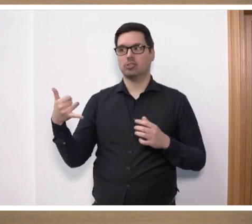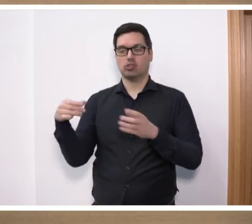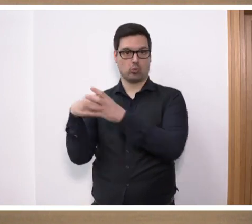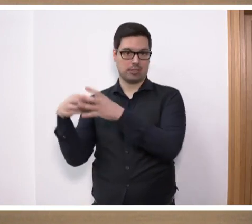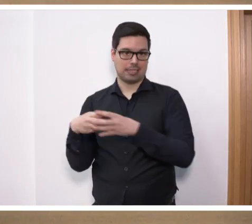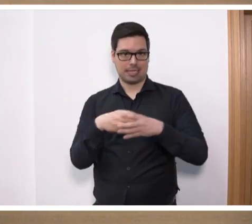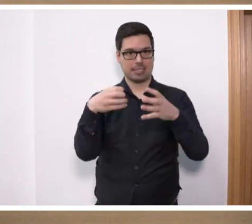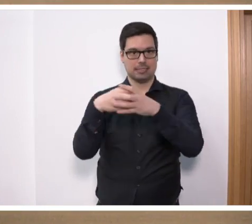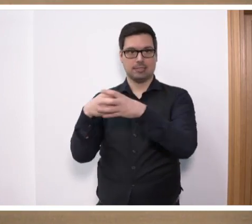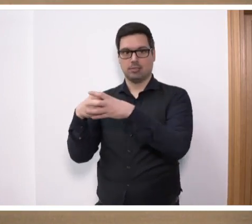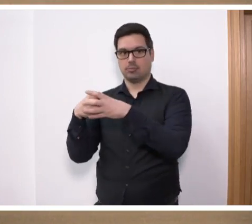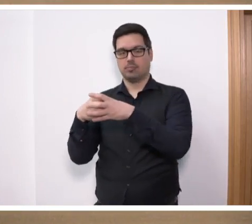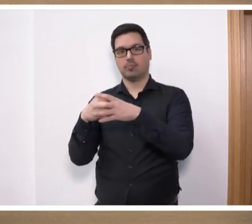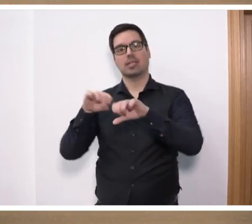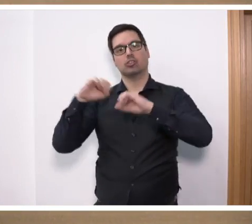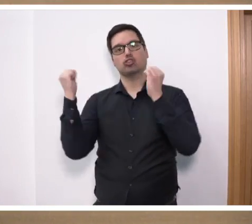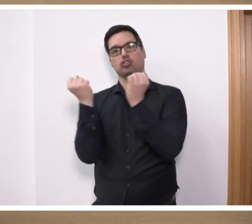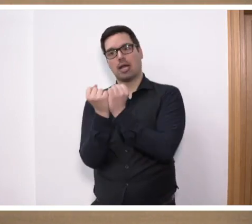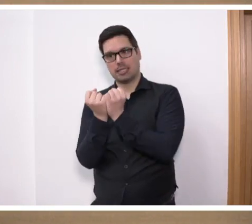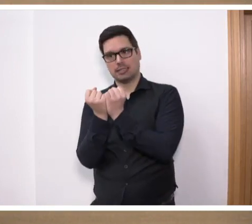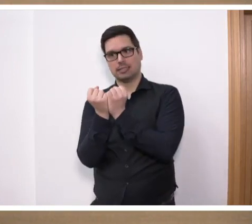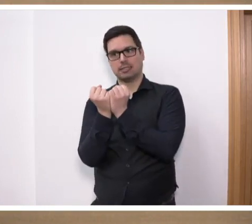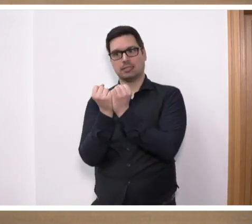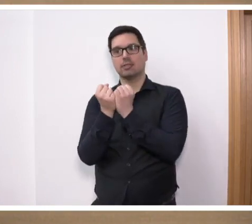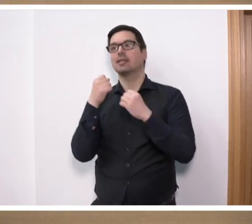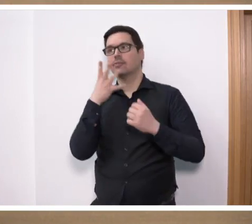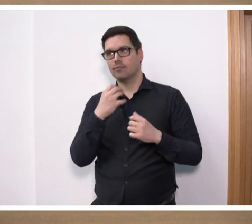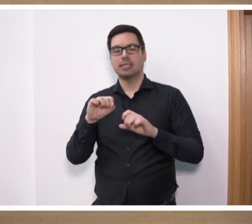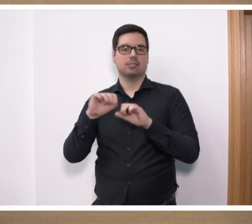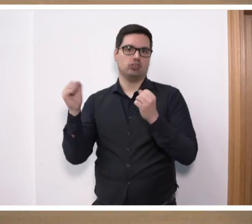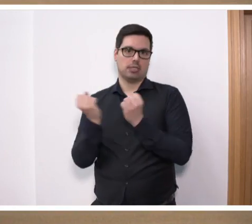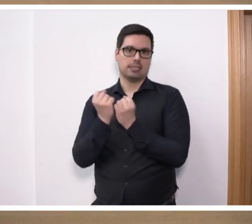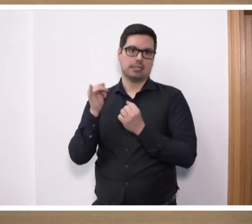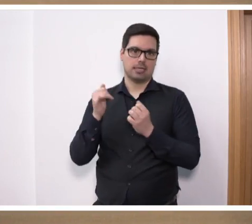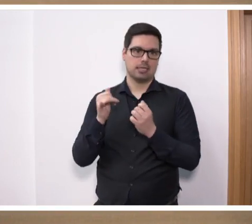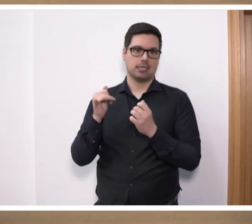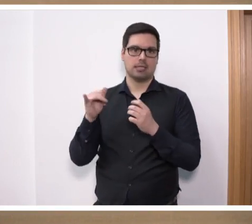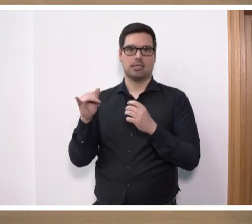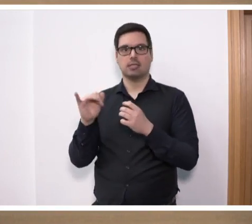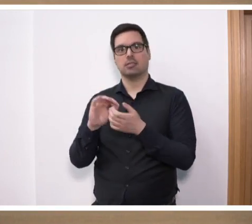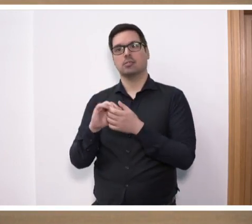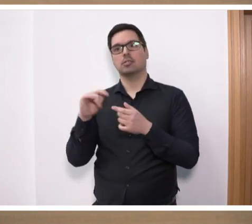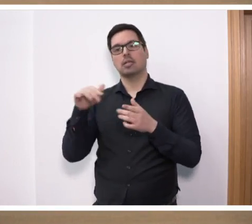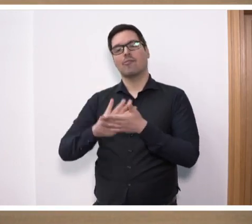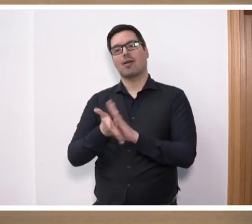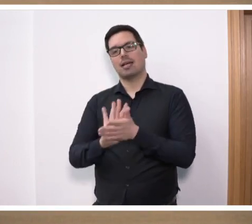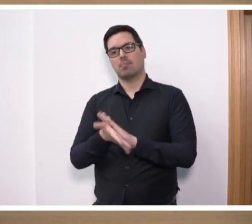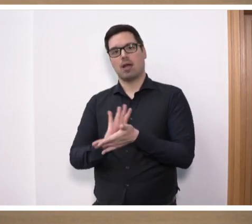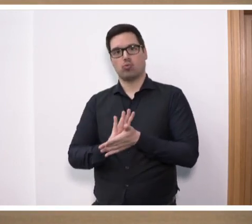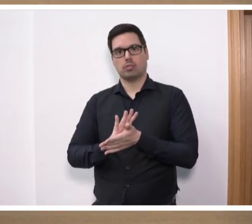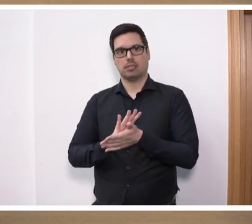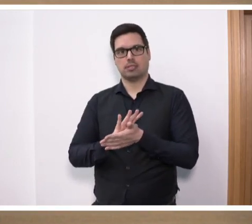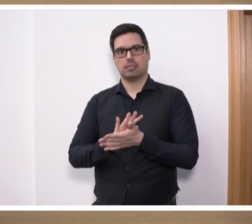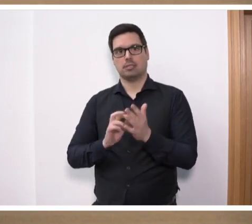wo dann natürlich unter den Staaten der Willigen, so möchte ich sie mal bezeichnen, im Rahmen von konkreten Vereinbarungen dieses